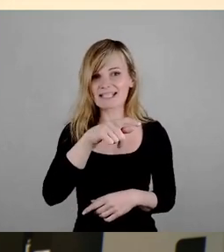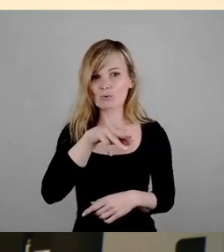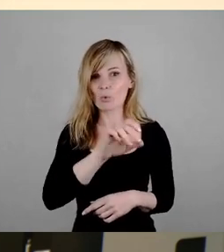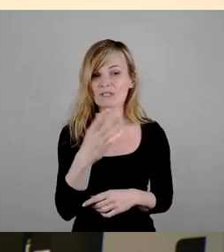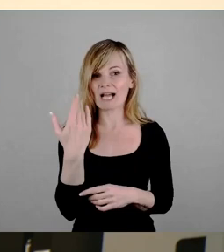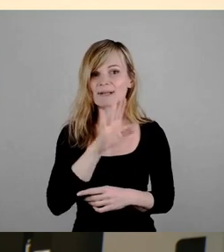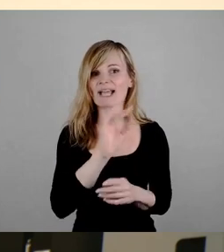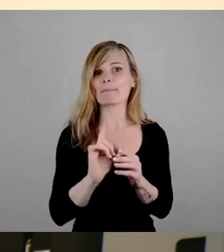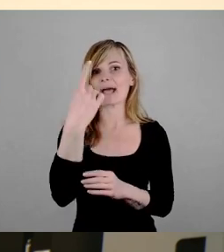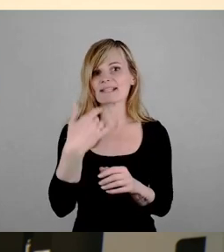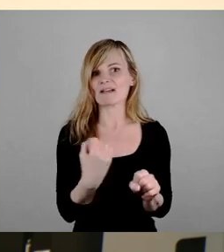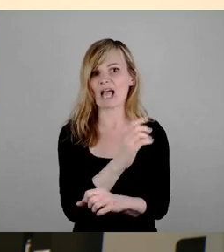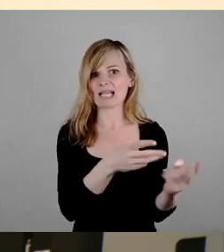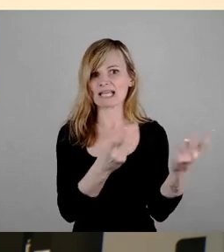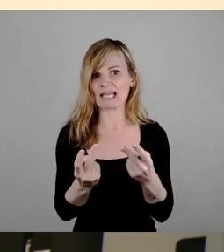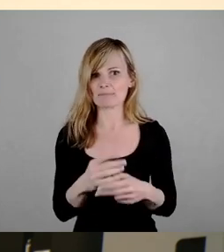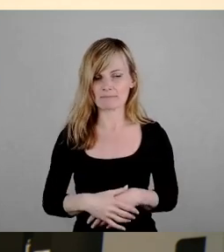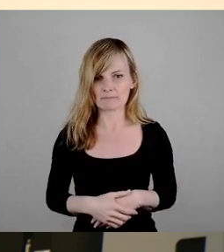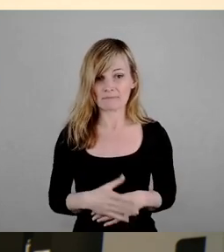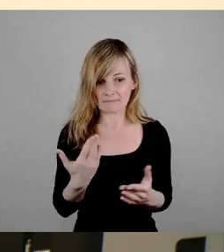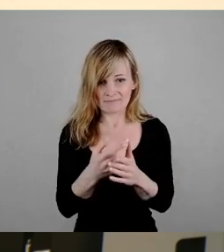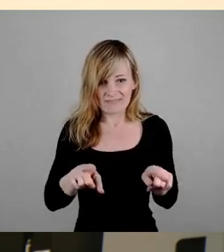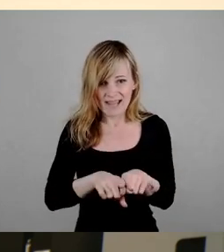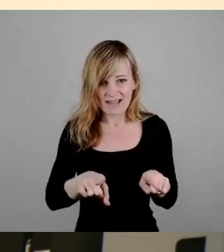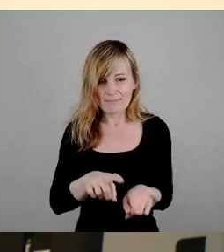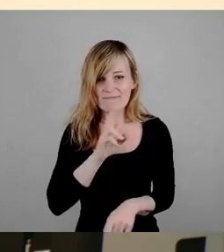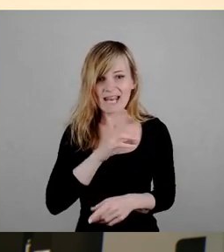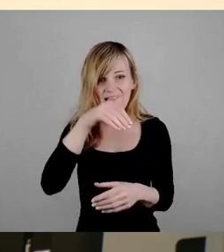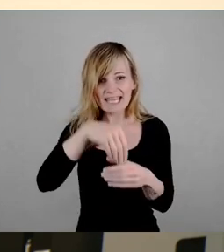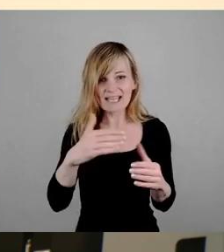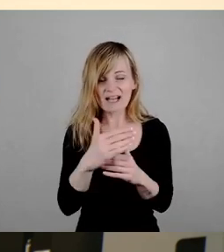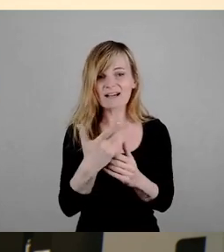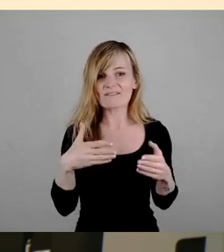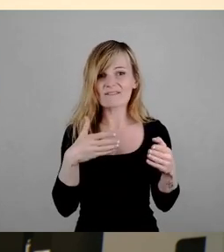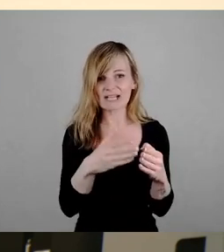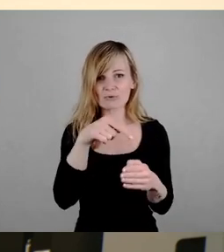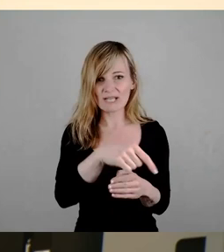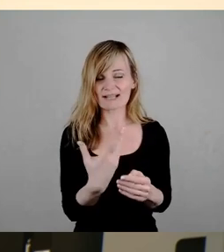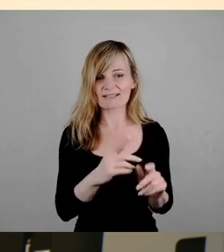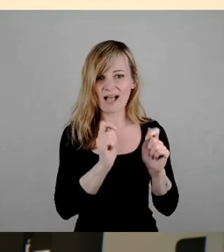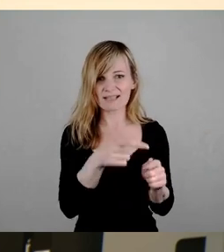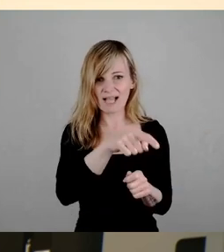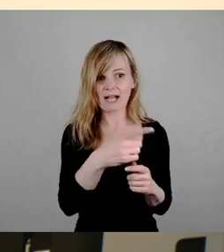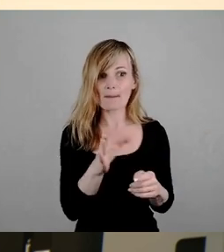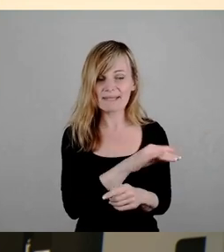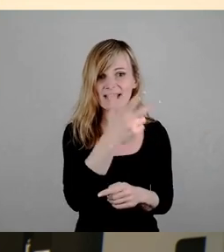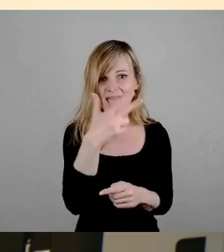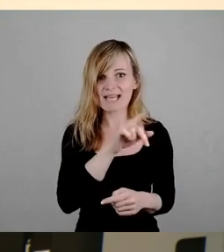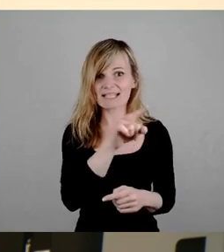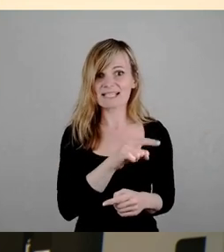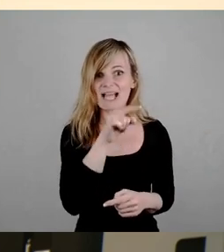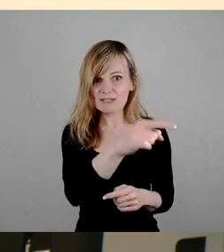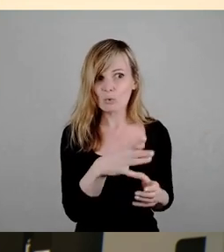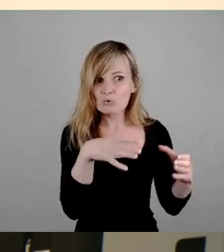und Sie machen den gleichen Fehler wieder. Sie haben einen interfraktionellen Antrag mit Herrn Zastrow zusammen. Der spricht hier aber jetzt erst mal nicht.